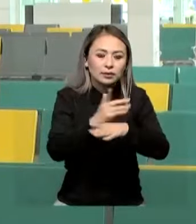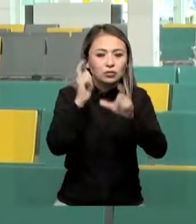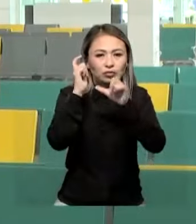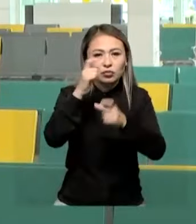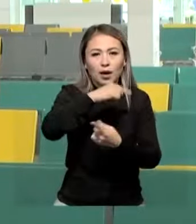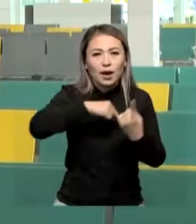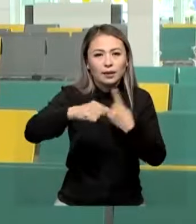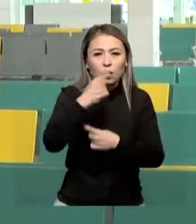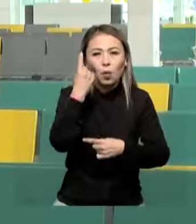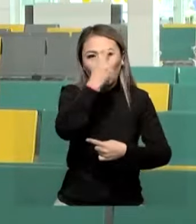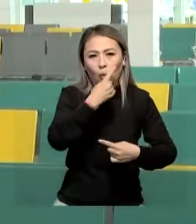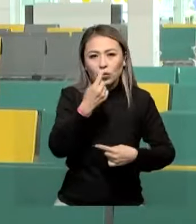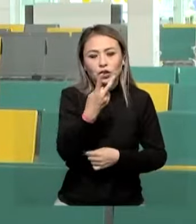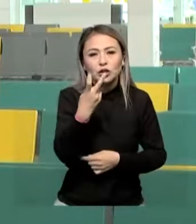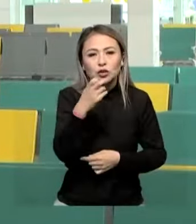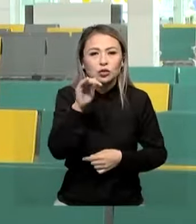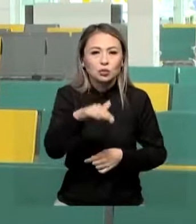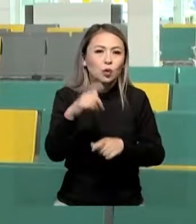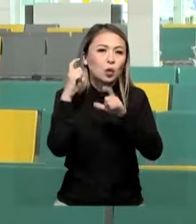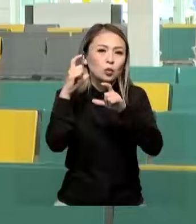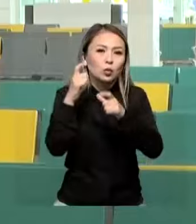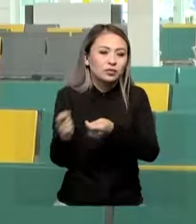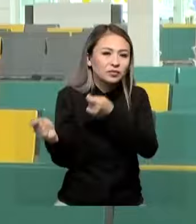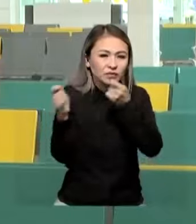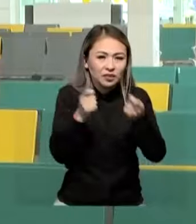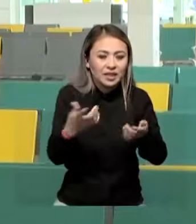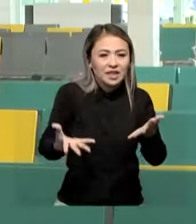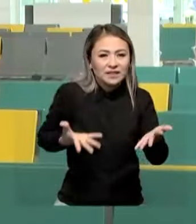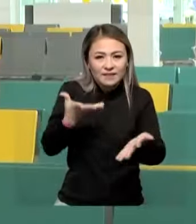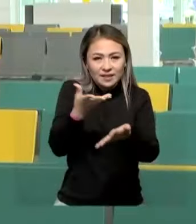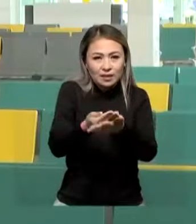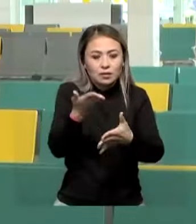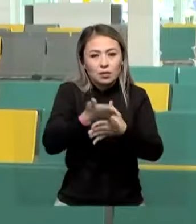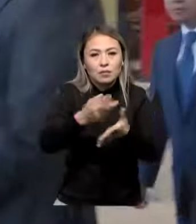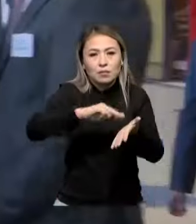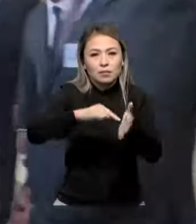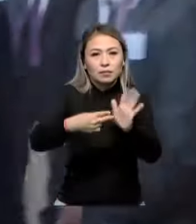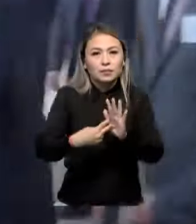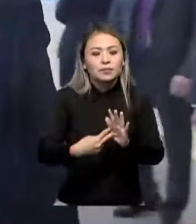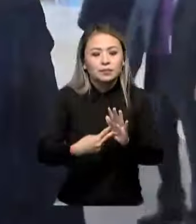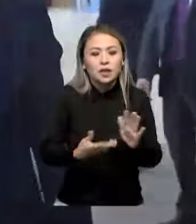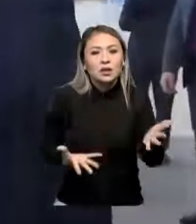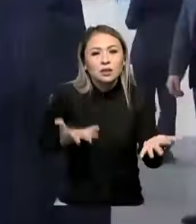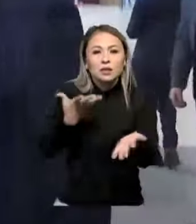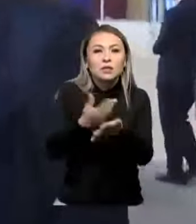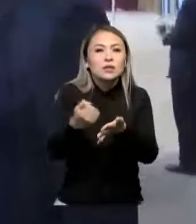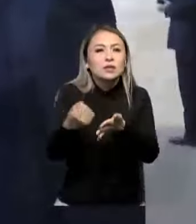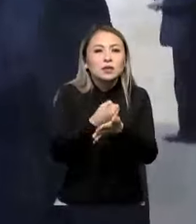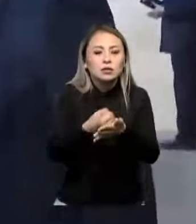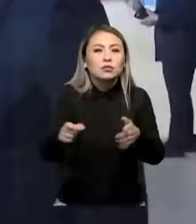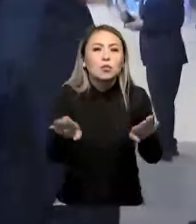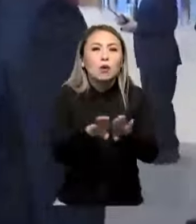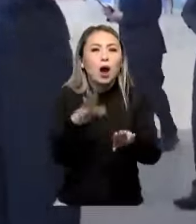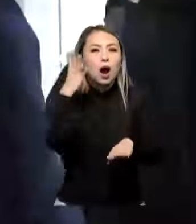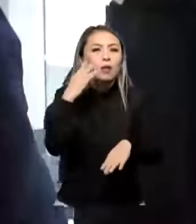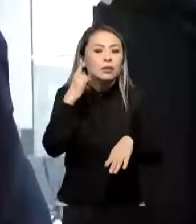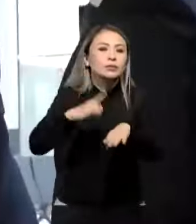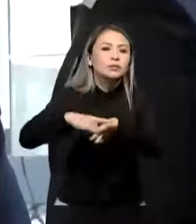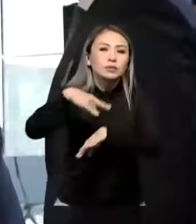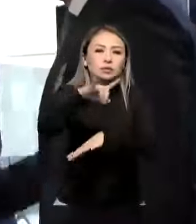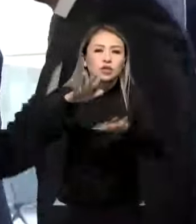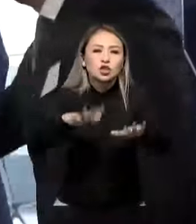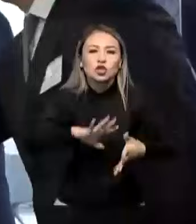жүғайналымын жылына 200 мүмк тоннаға жеткізу үшін инвестиция құйуды көздеп отырмыз. Инвестерларға тоқтала кетсек. Алматы өз жайын дамыту